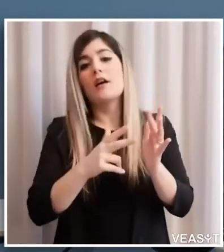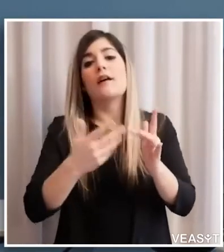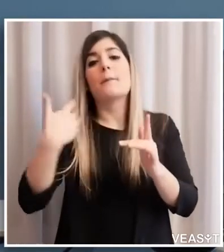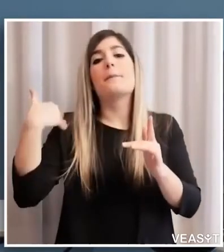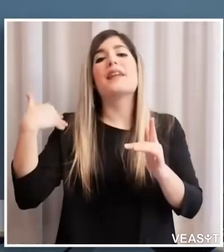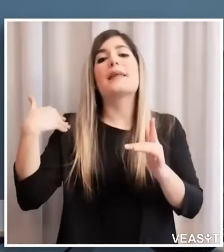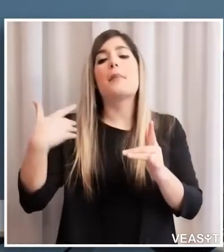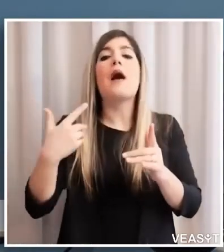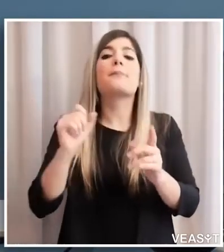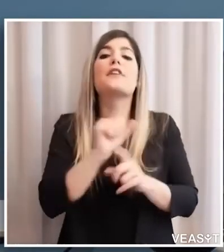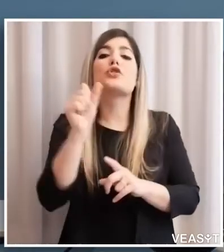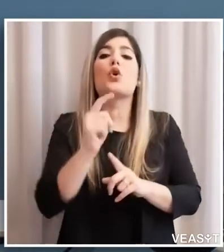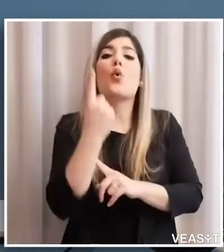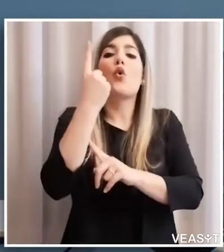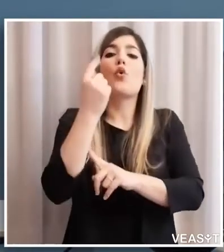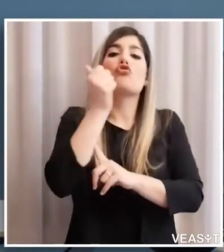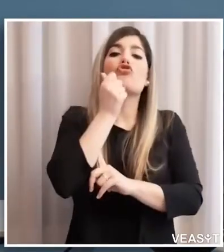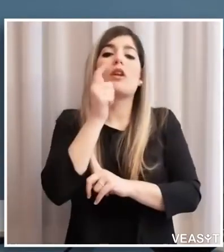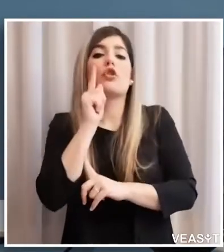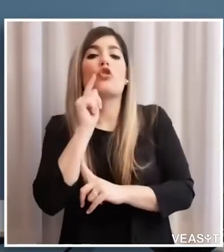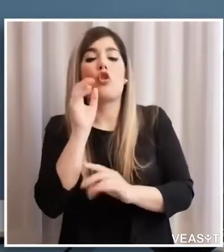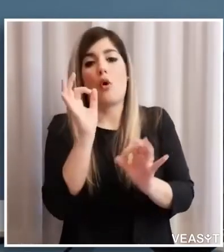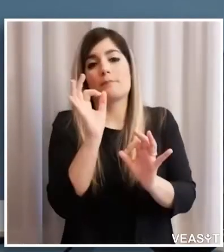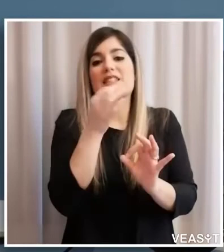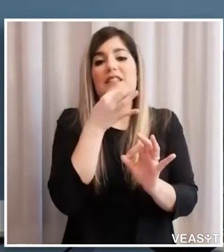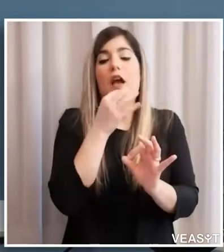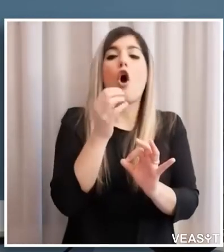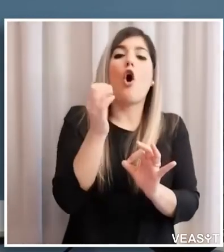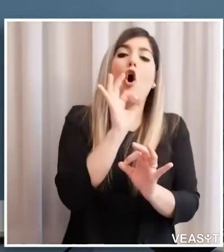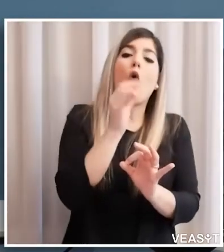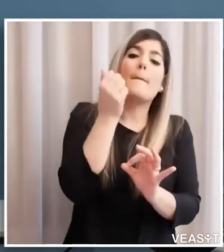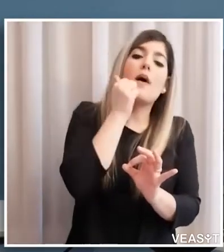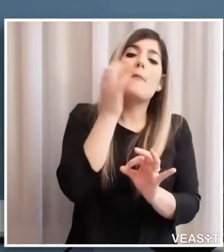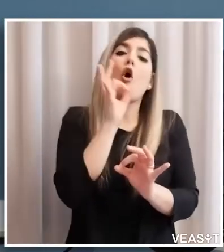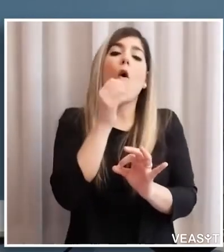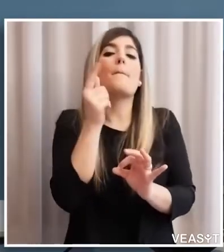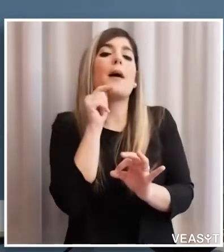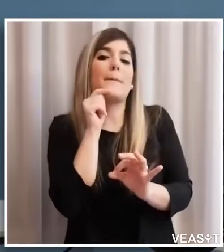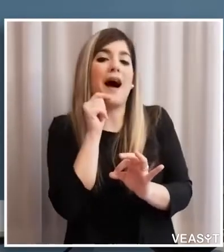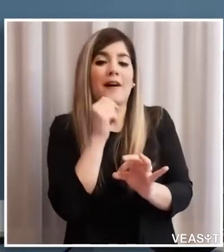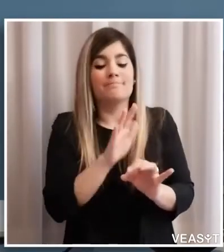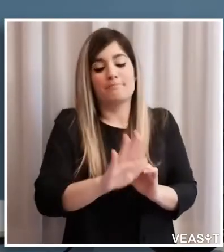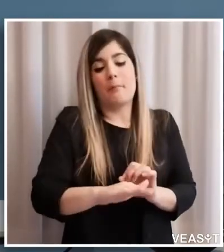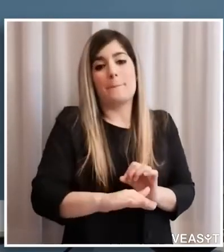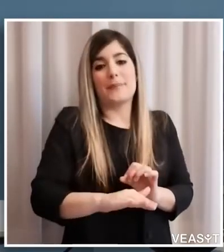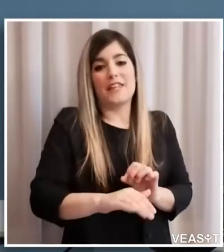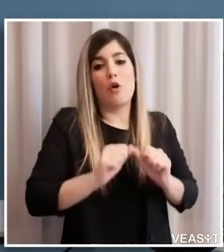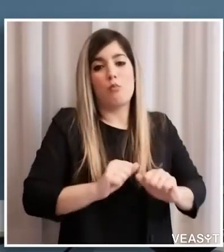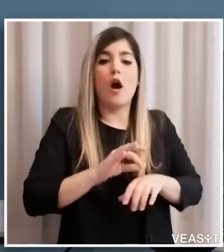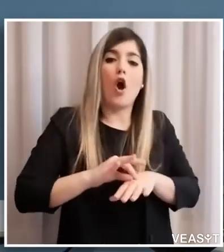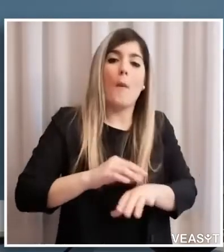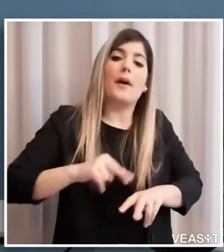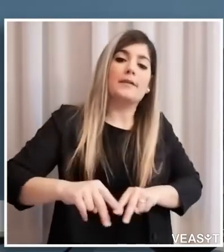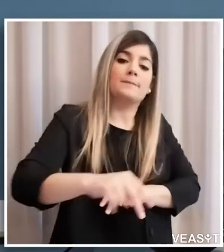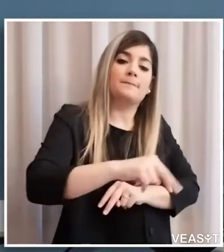accompagnare il figlio minore e la figlia minore e noi avevamo deciso subito anche